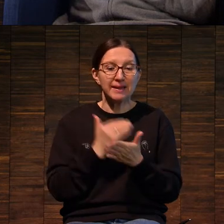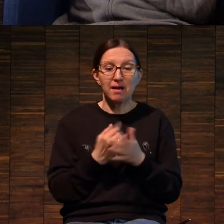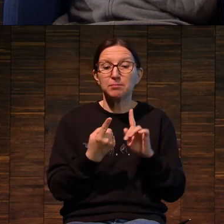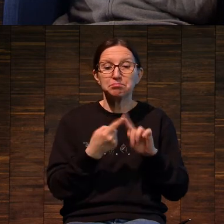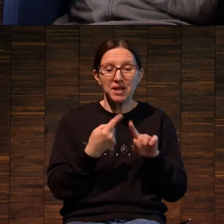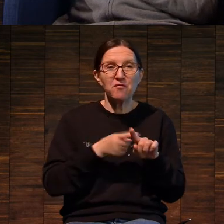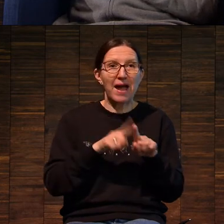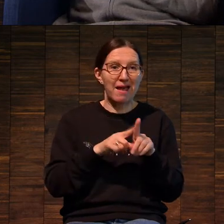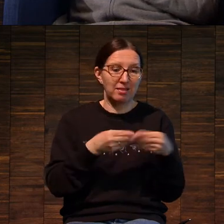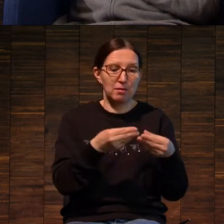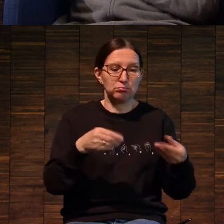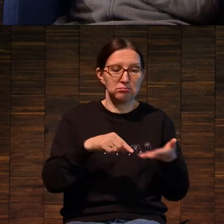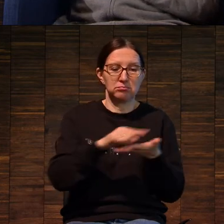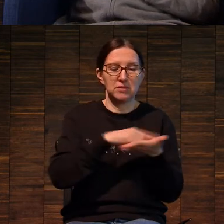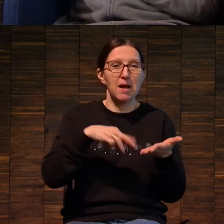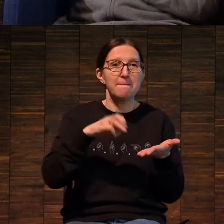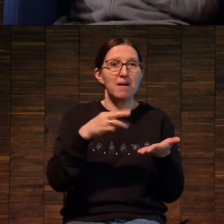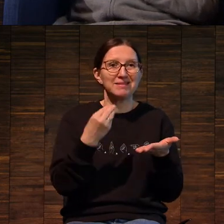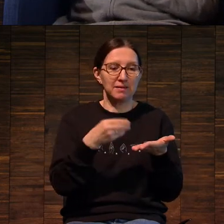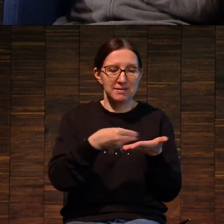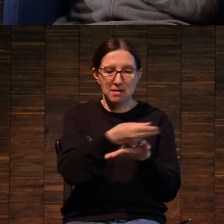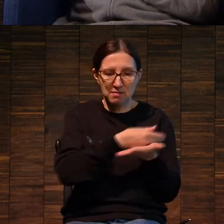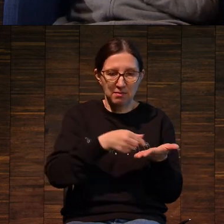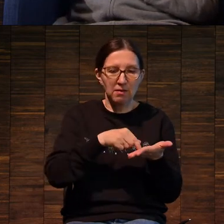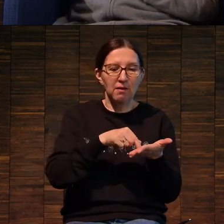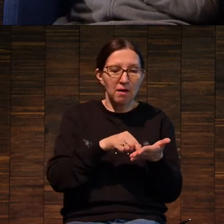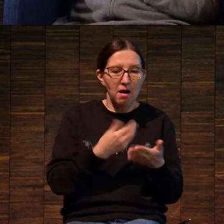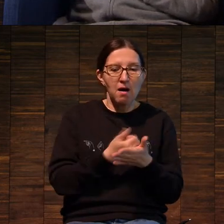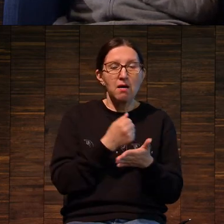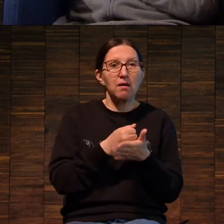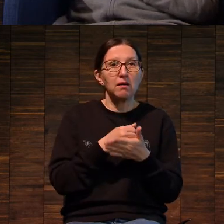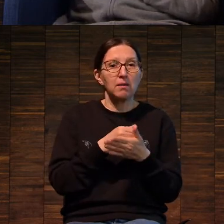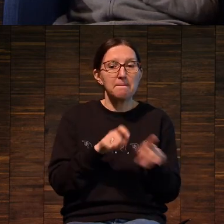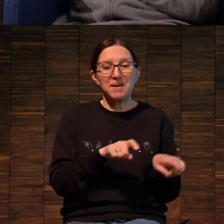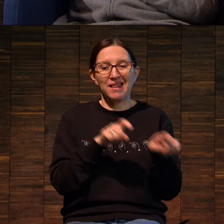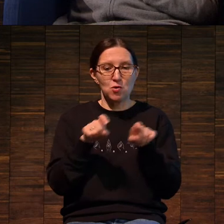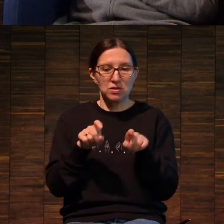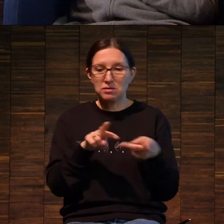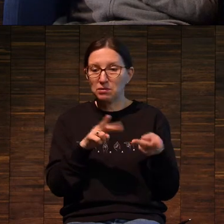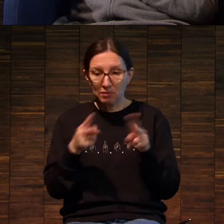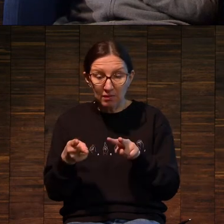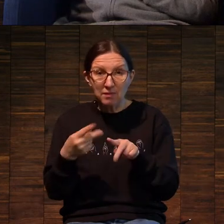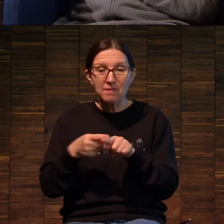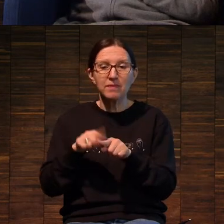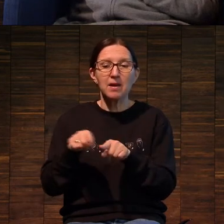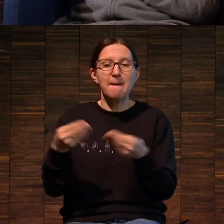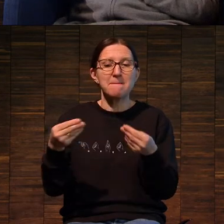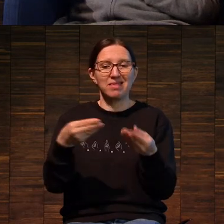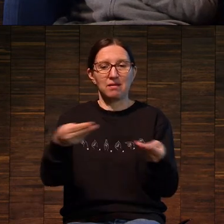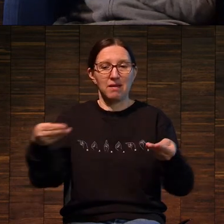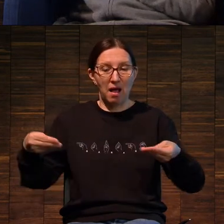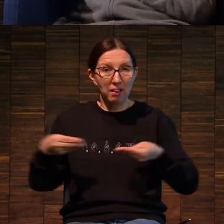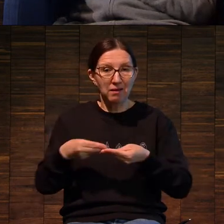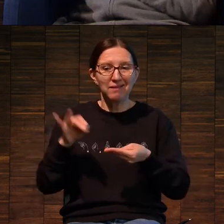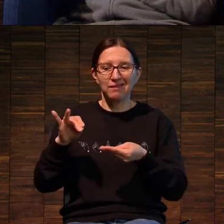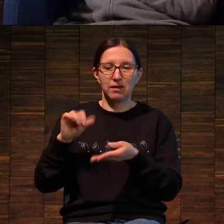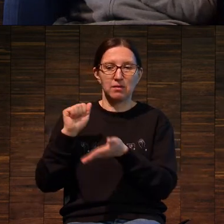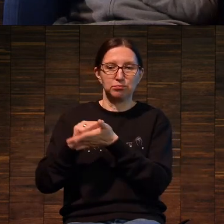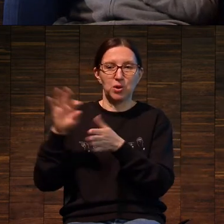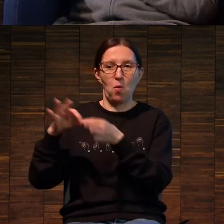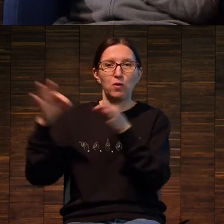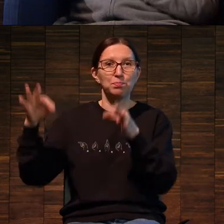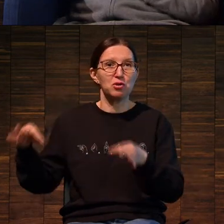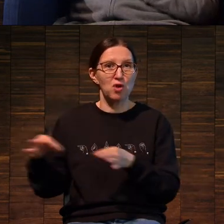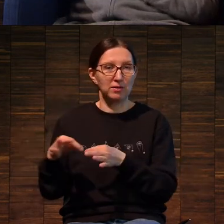материал, отпечаток. Я не буду, опять-таки, глубоко уходить. Про каждую из этих сущностей можно долго рассказывать. Это, в общем, тема диссертации, по большому